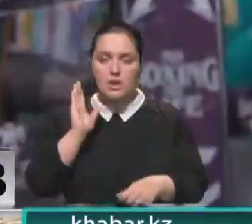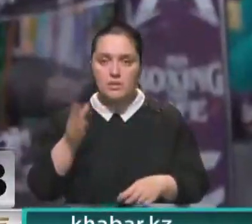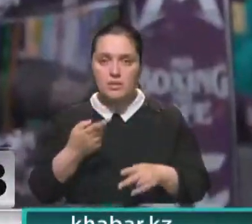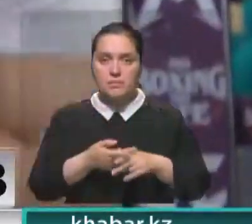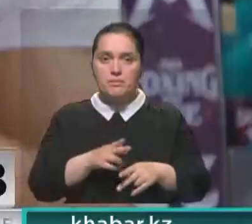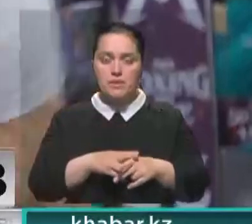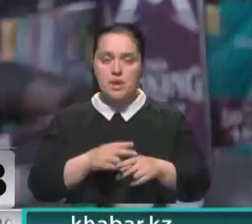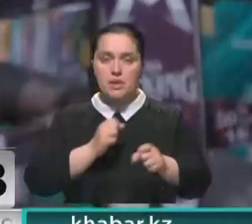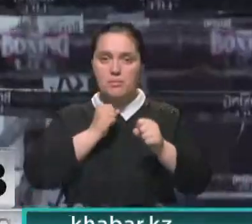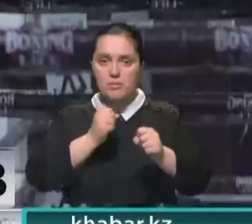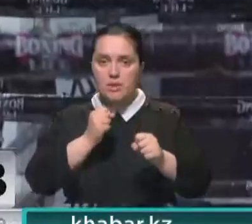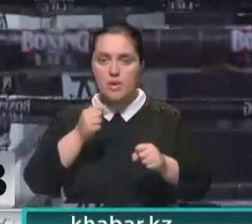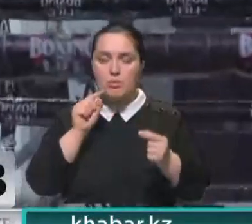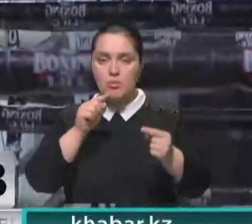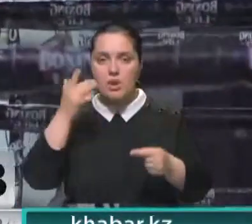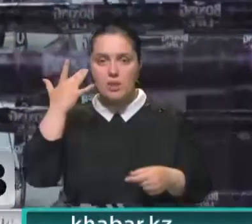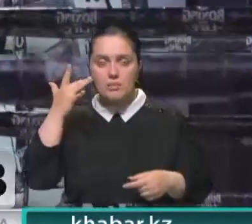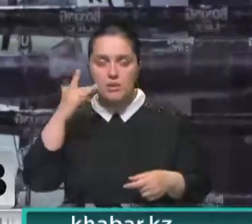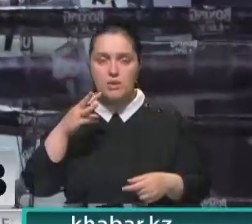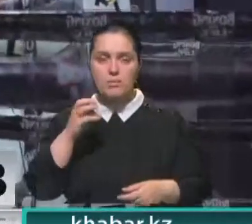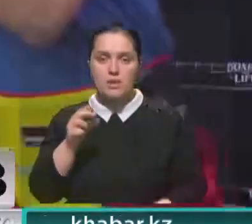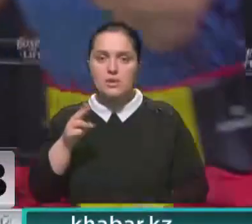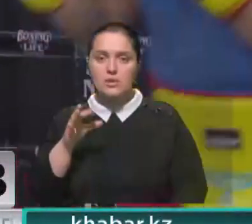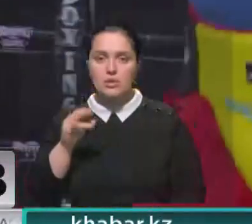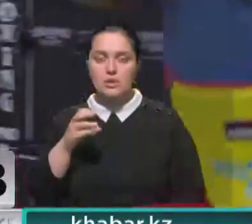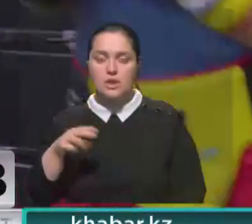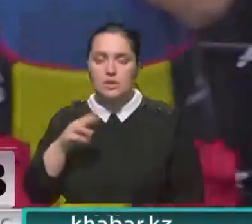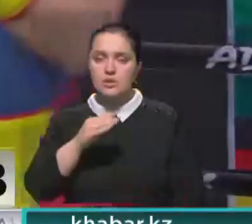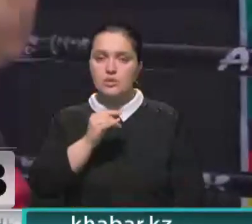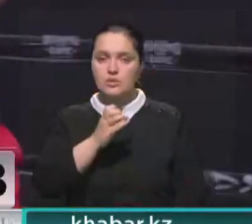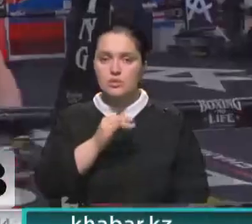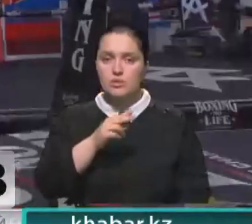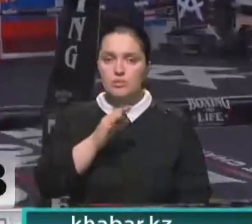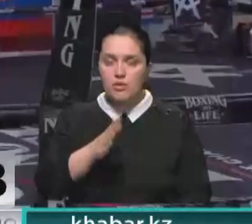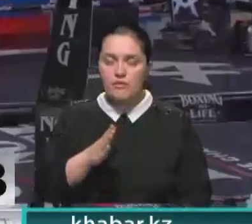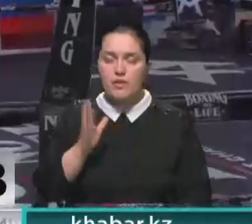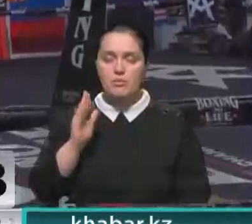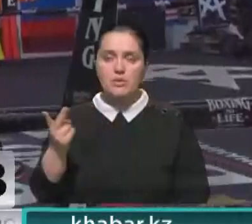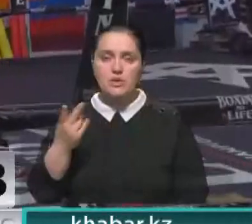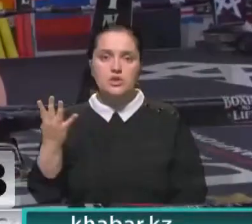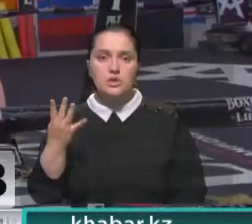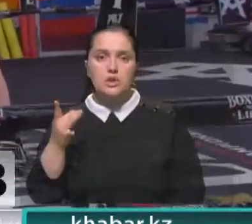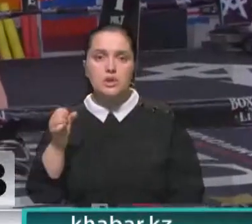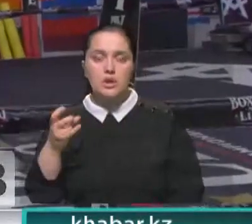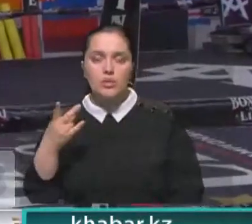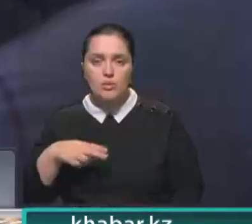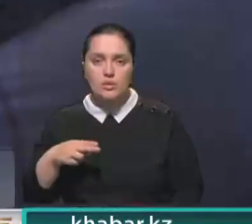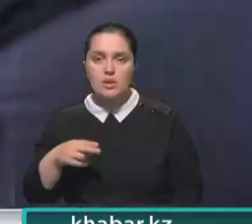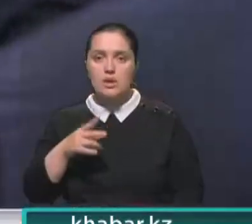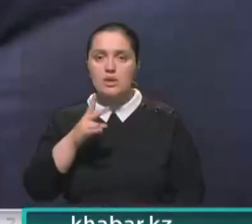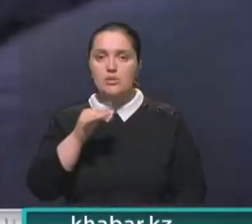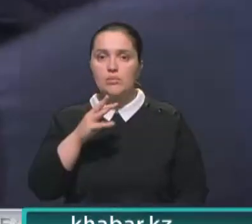дебютный бой против американца Девонте Макдональда. Поединки Жасупова и Аманкула пройдут в 4 раунда, а бои Павлова и